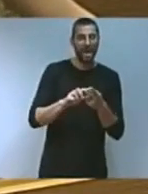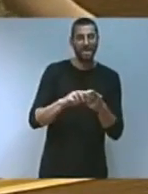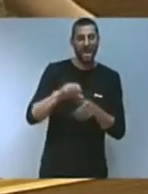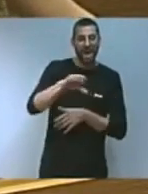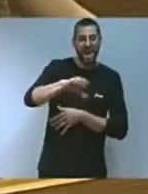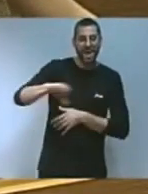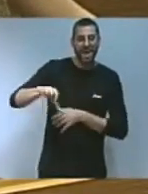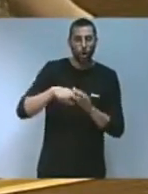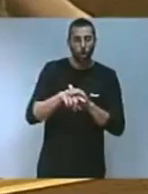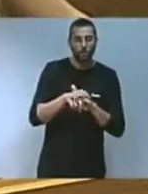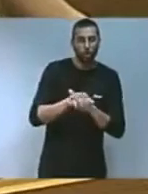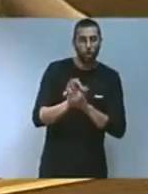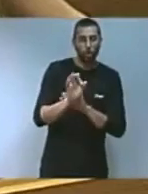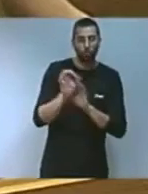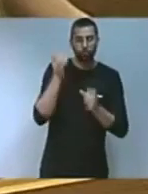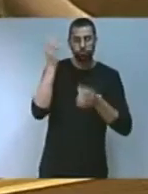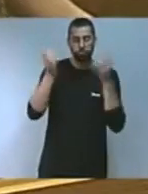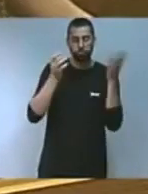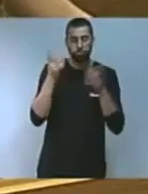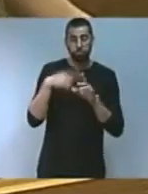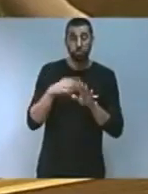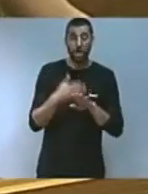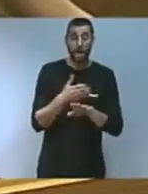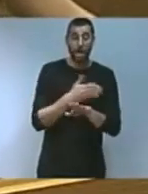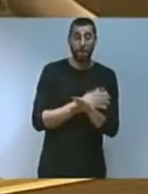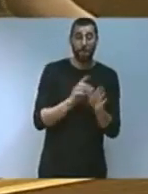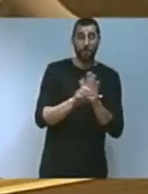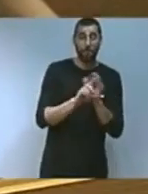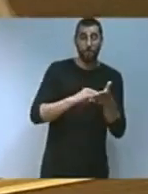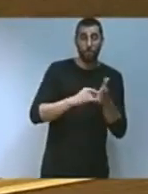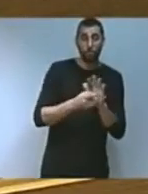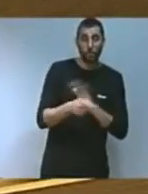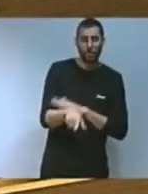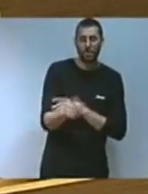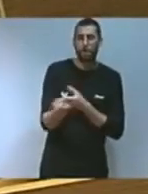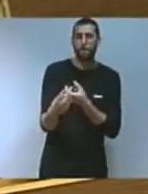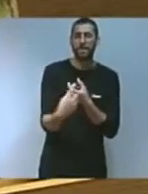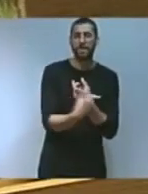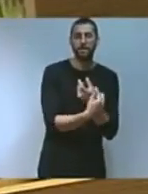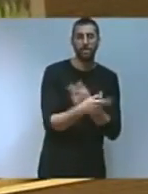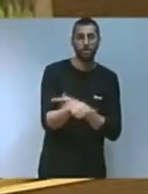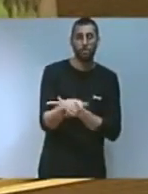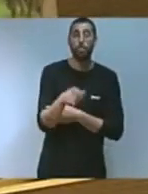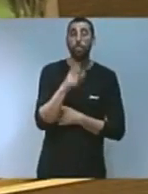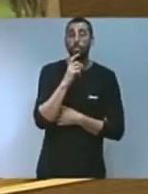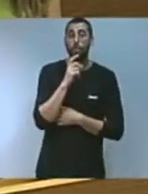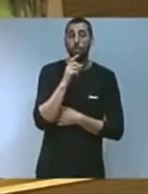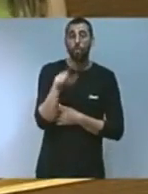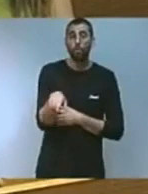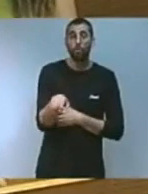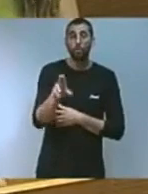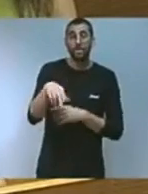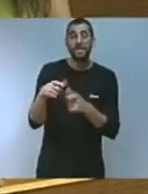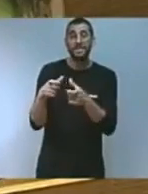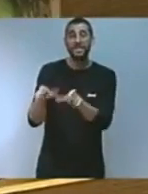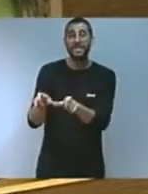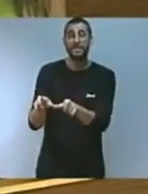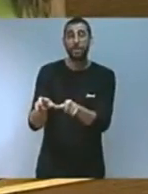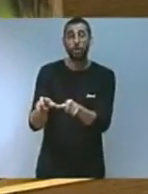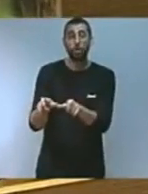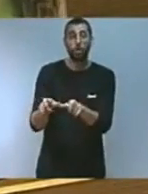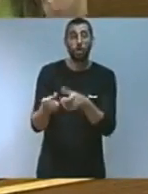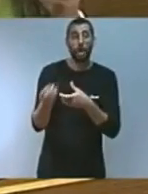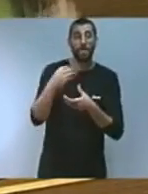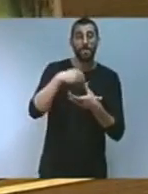'elaboració de l'avantprojecte de llei ha estat un procés participatiu en el qual s'han donat cabuda també al sector dins de l'objecte de tornar